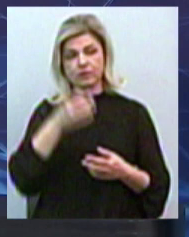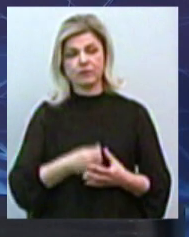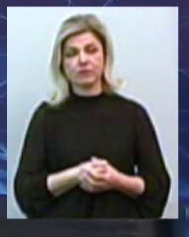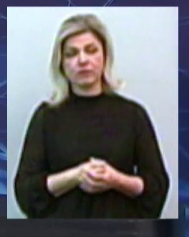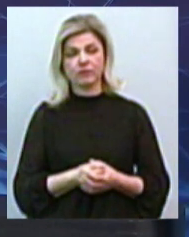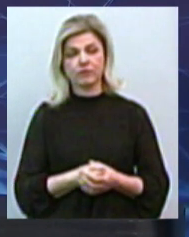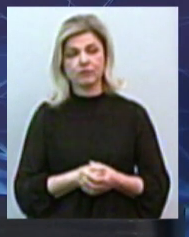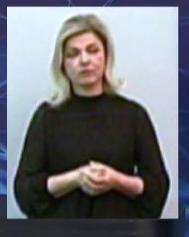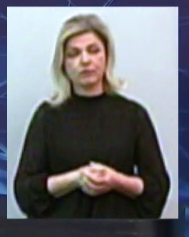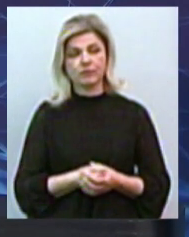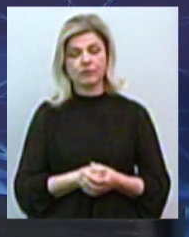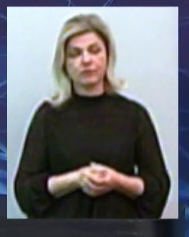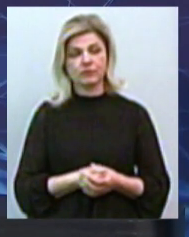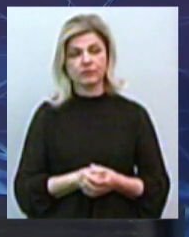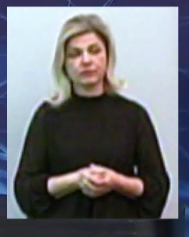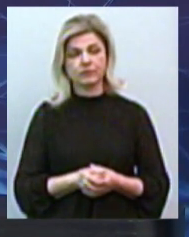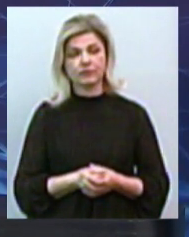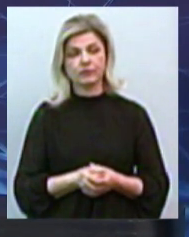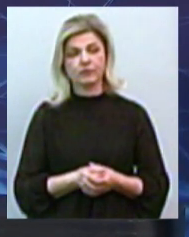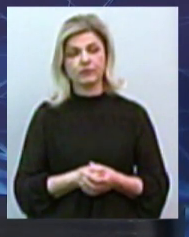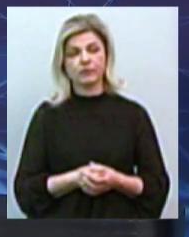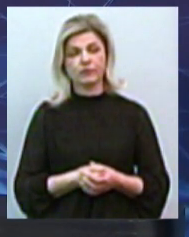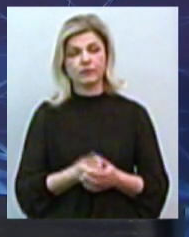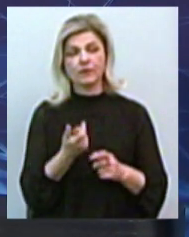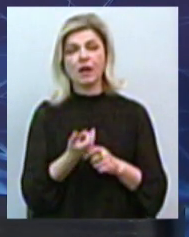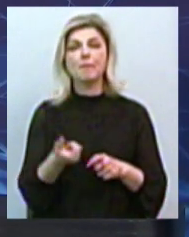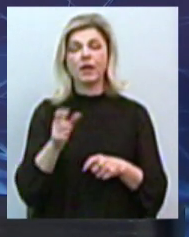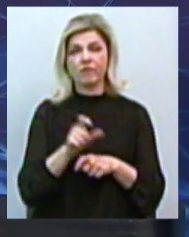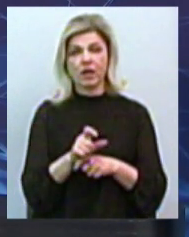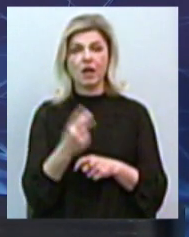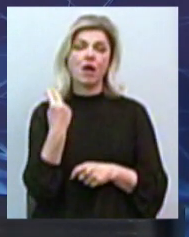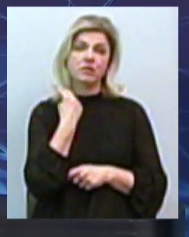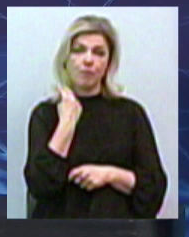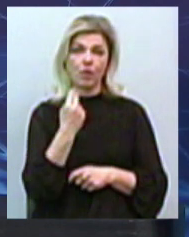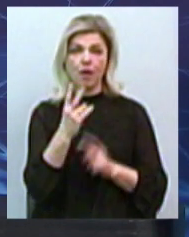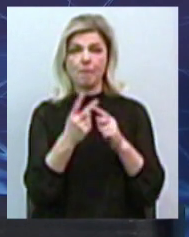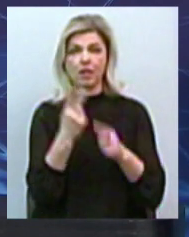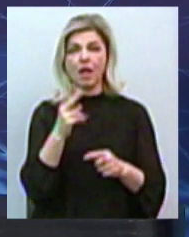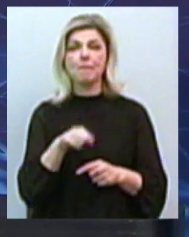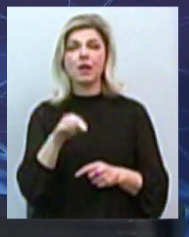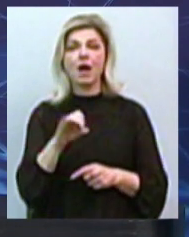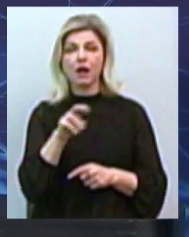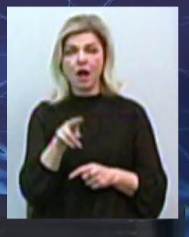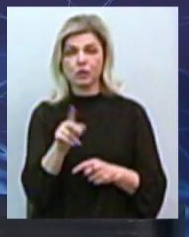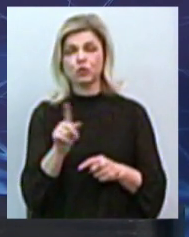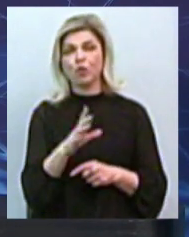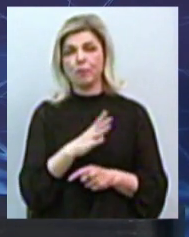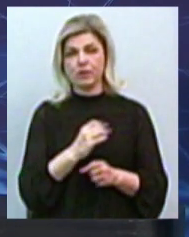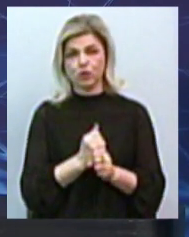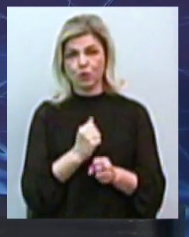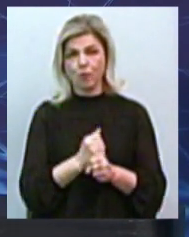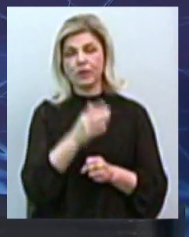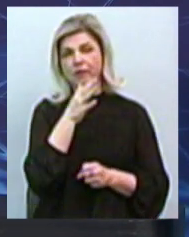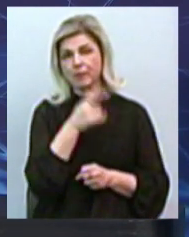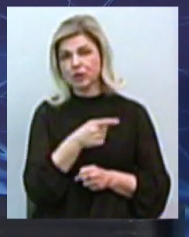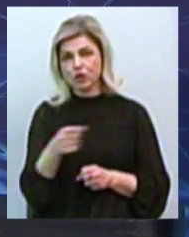фіктивне збільшення критерської заборгованості на півтора мільярда, яке було зроблено під час